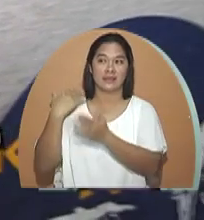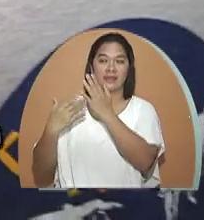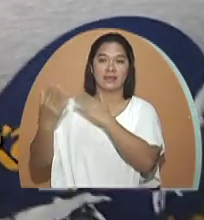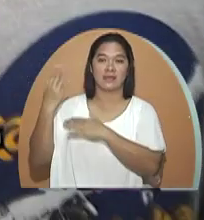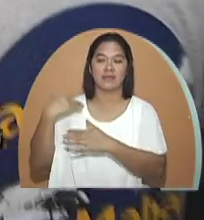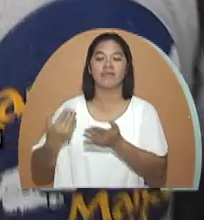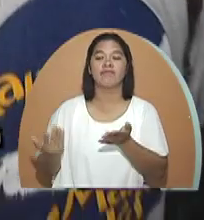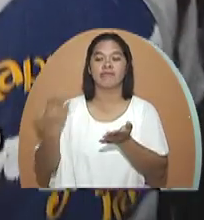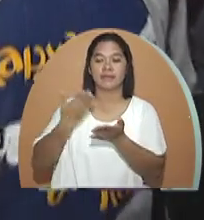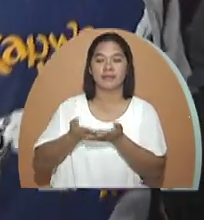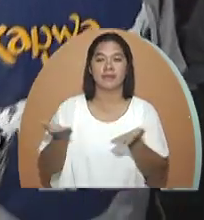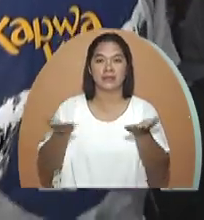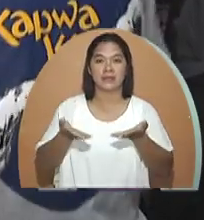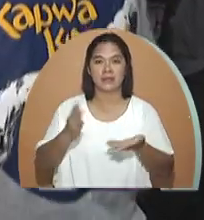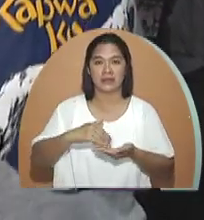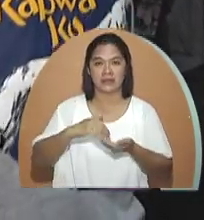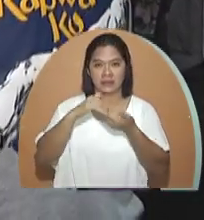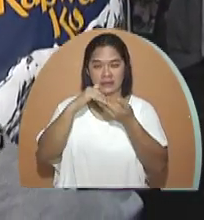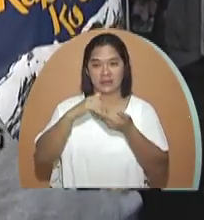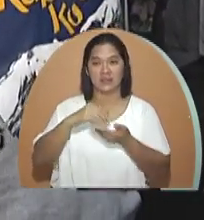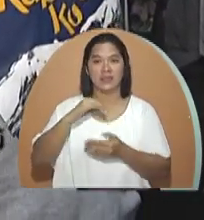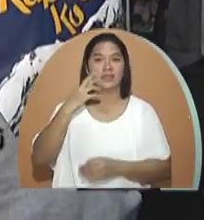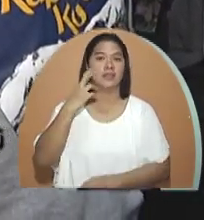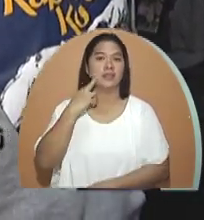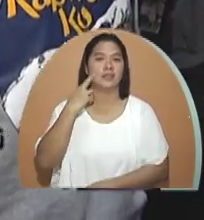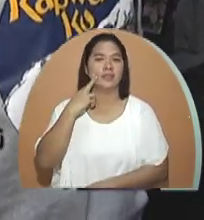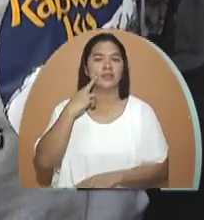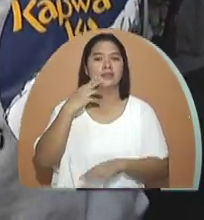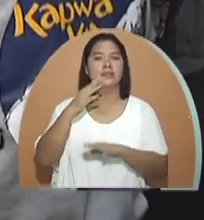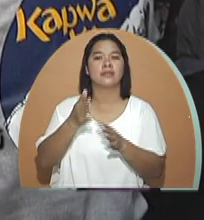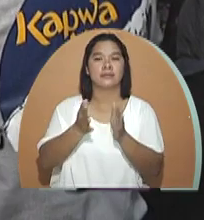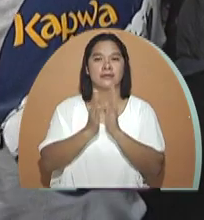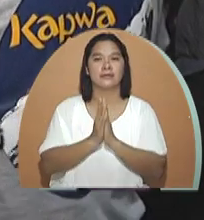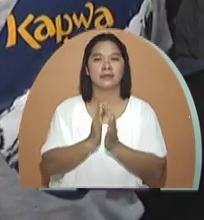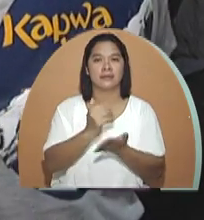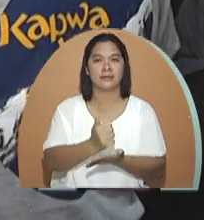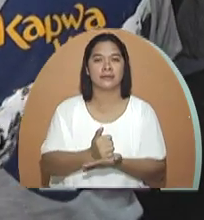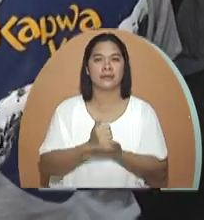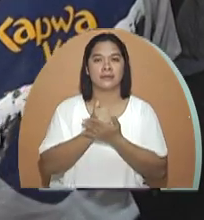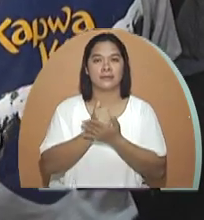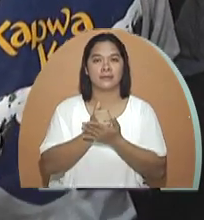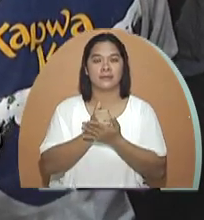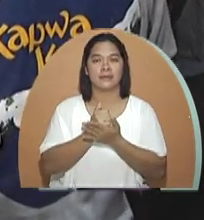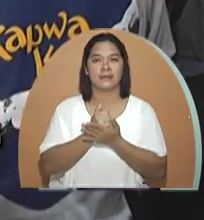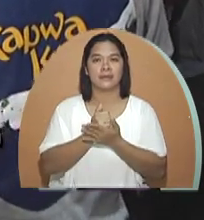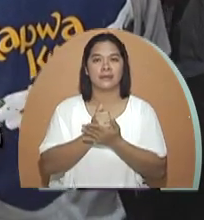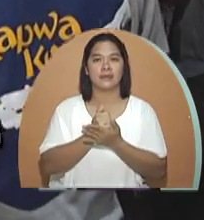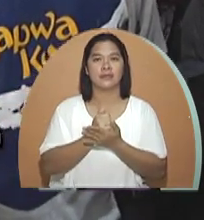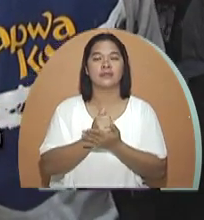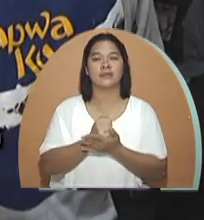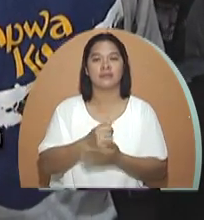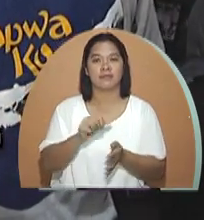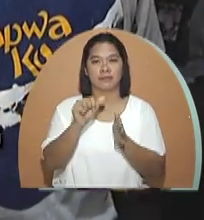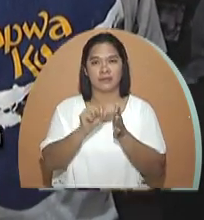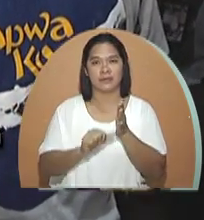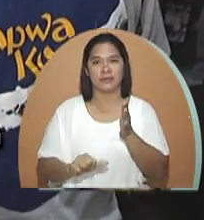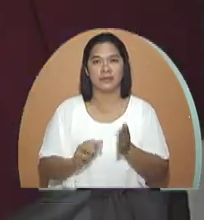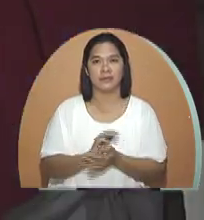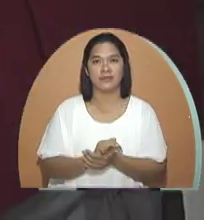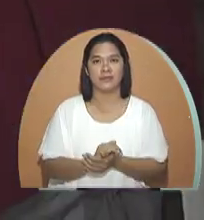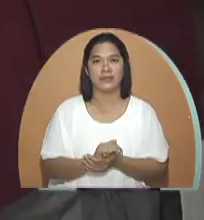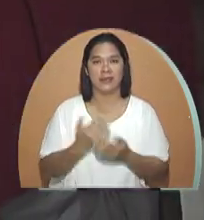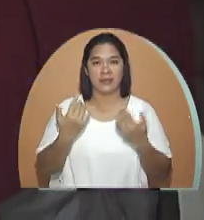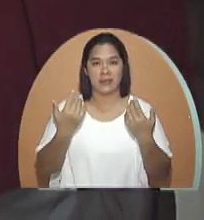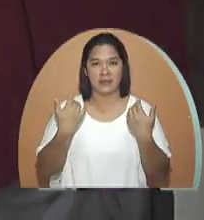Dati na lumapit sa ating programa si Rosamia Joseph para manawagan ng tulong para sa kanyang pagpapaopera.